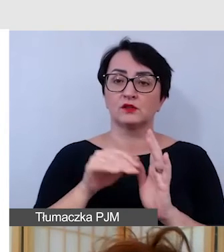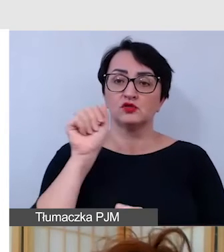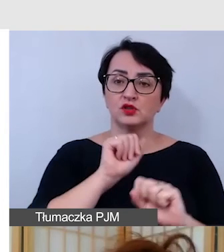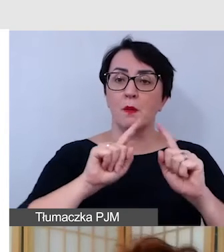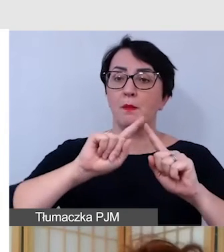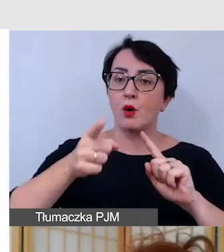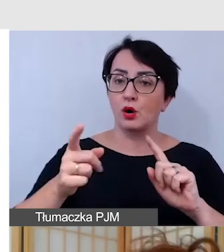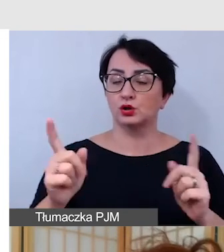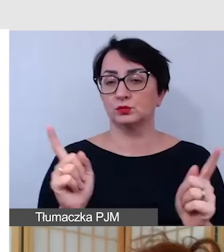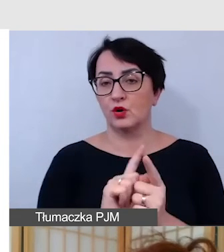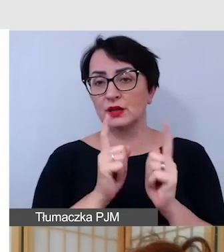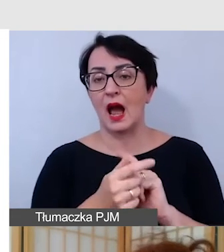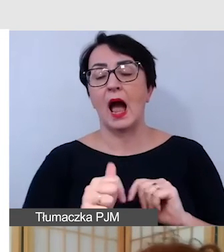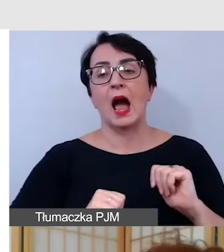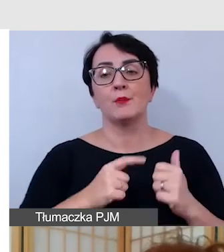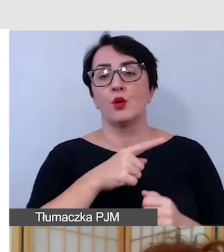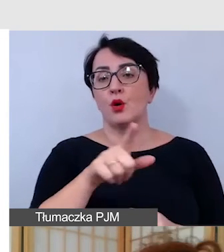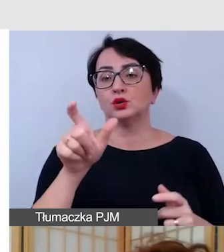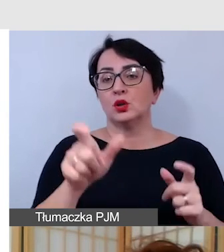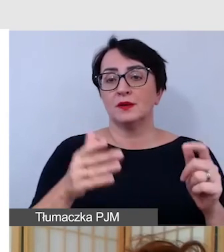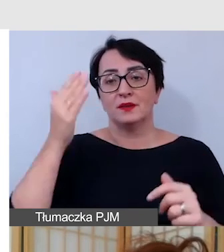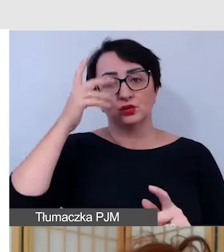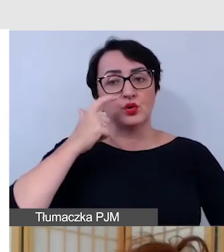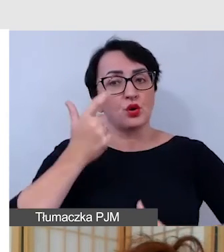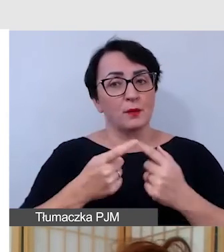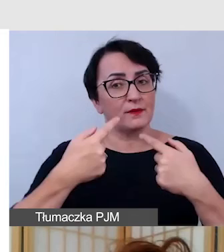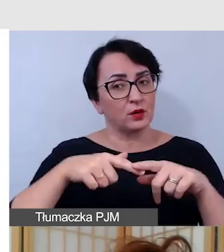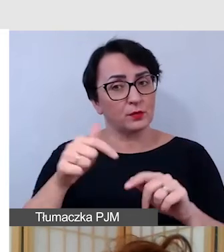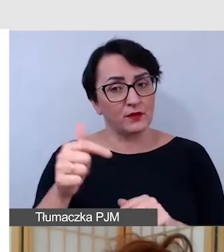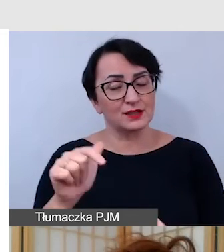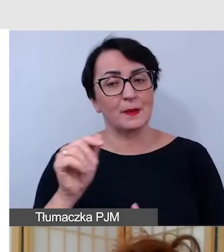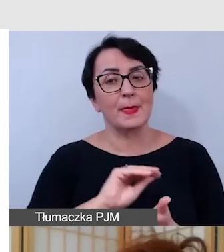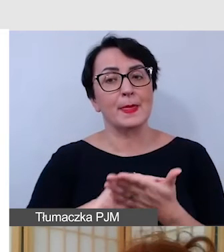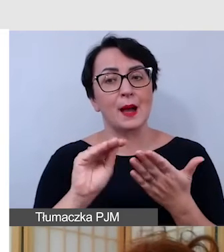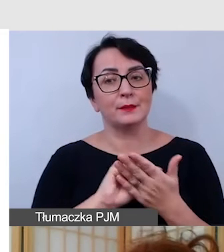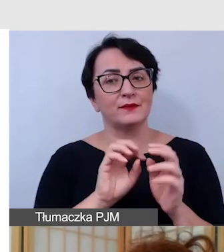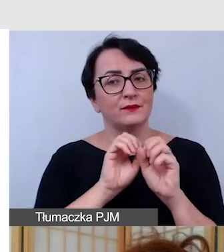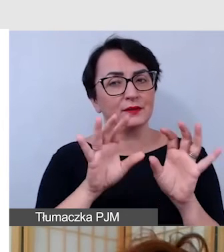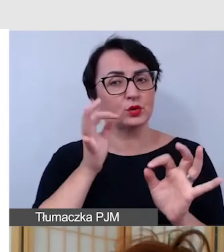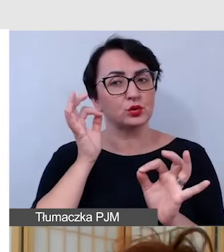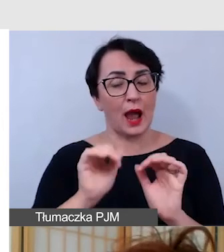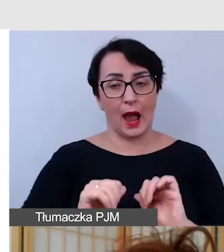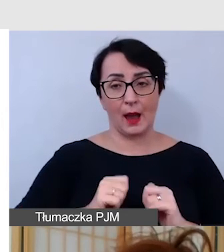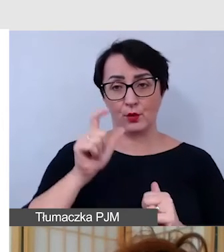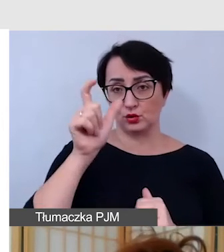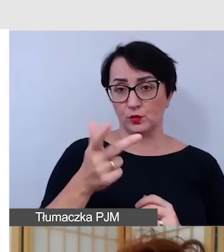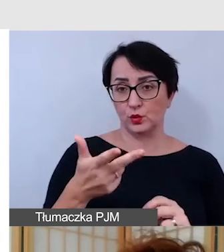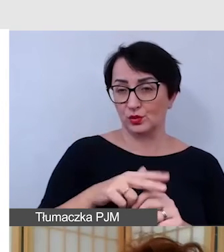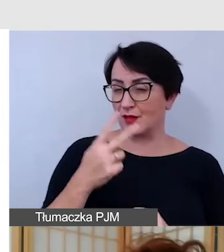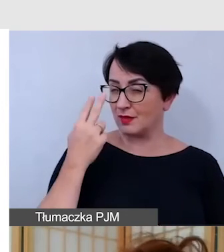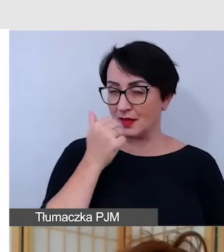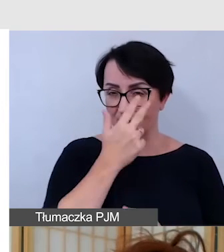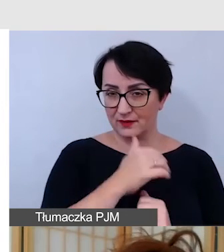żeby osoba wiedziała, co ma wykonać, należy to tak sformułować, aby na przykład osoba, która nie widzi,